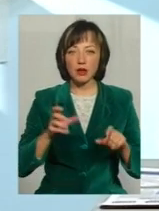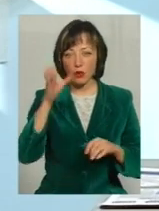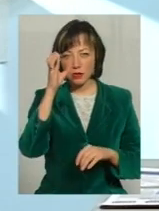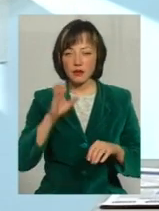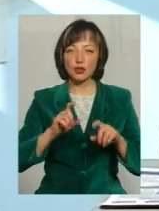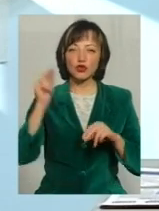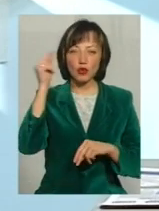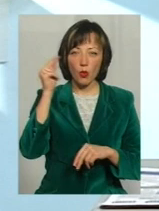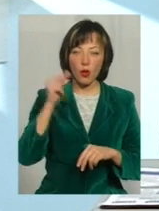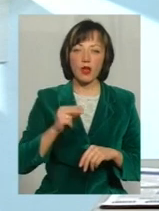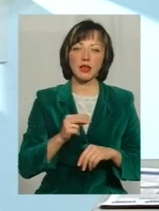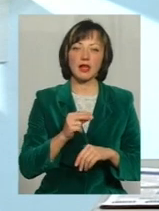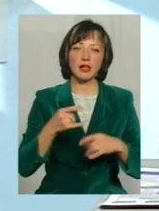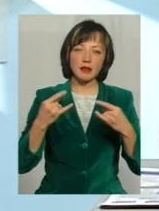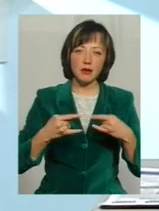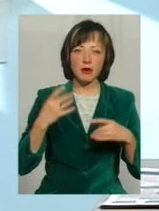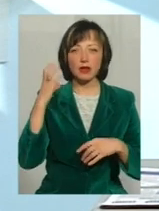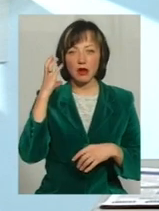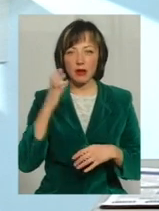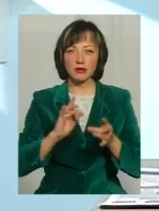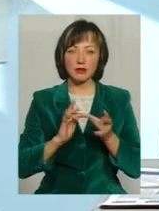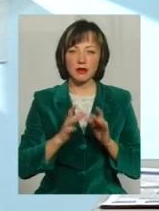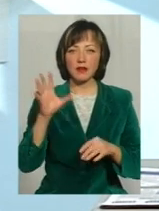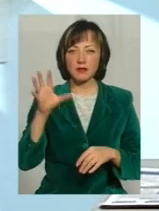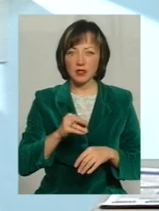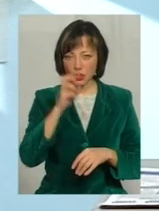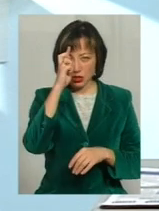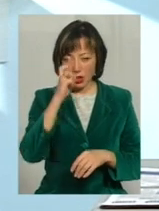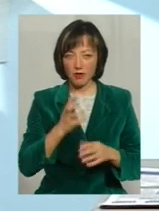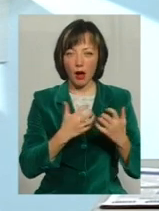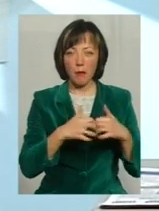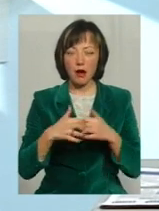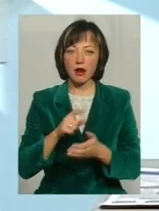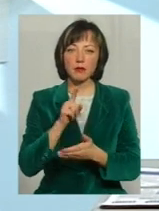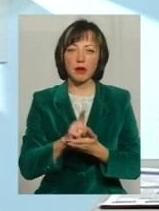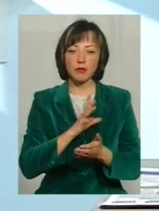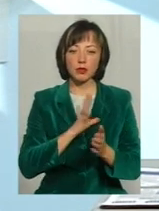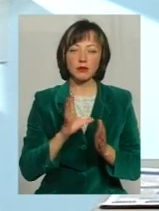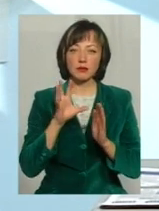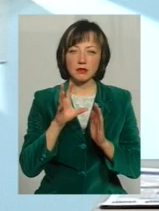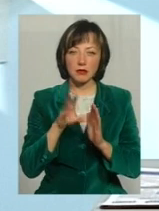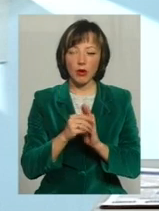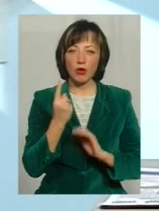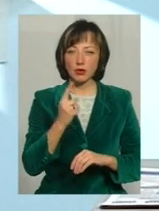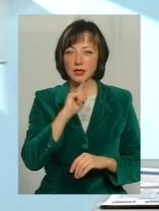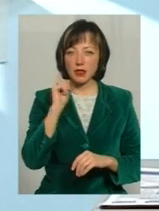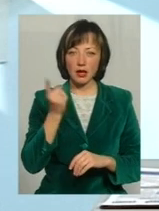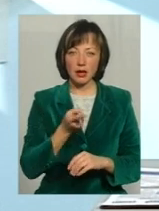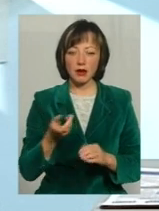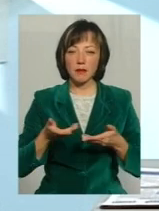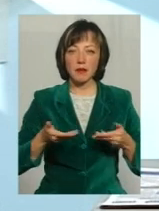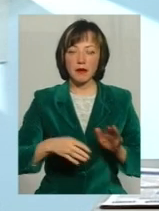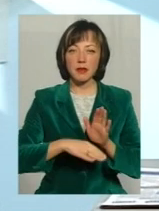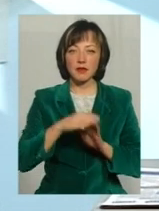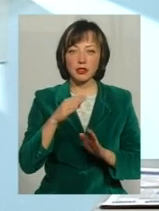школи, і засоб масової інформації І повністю весь державний апарат, який має бути покладений для одного Щоб за рік ми підвищили на